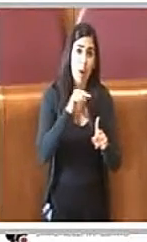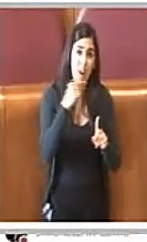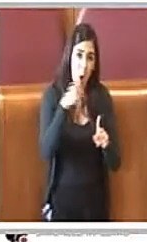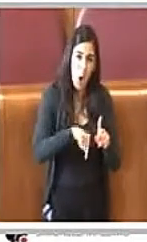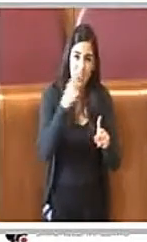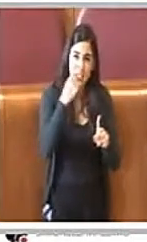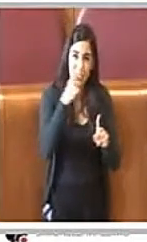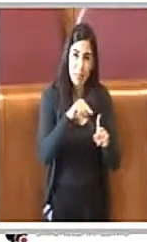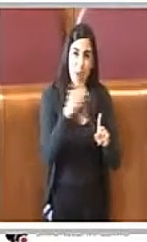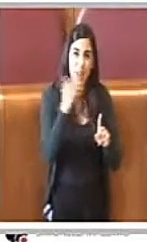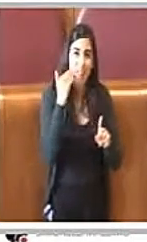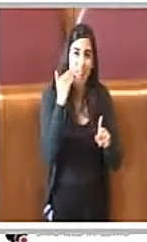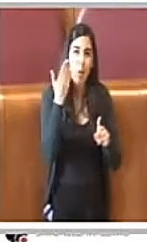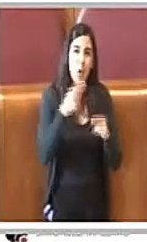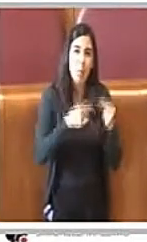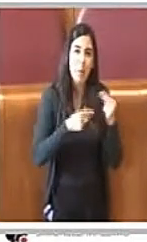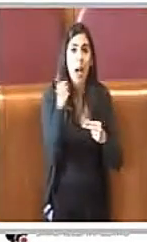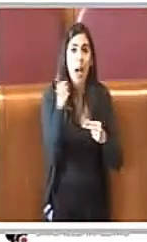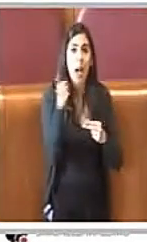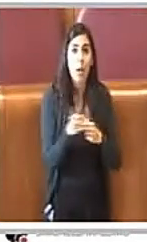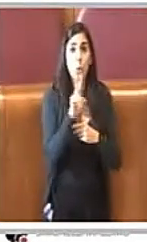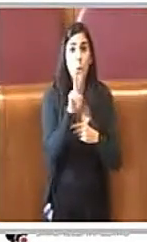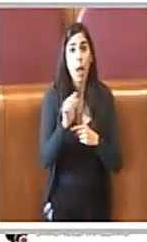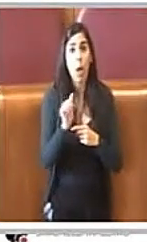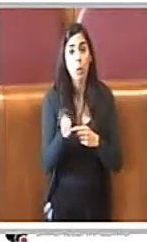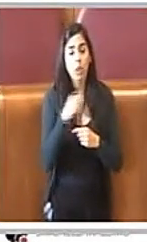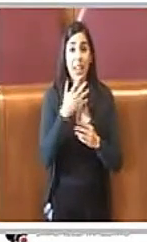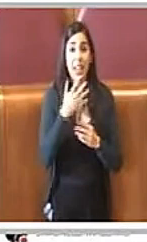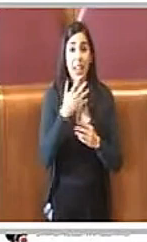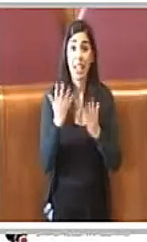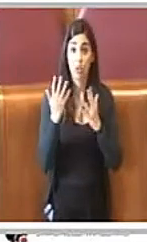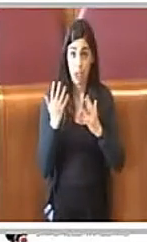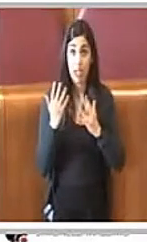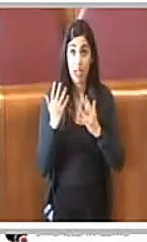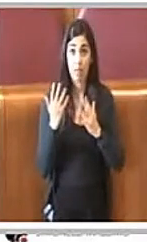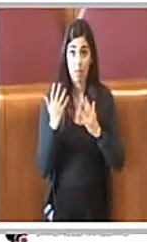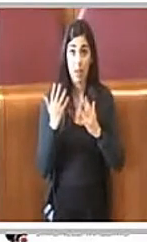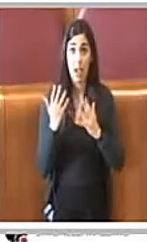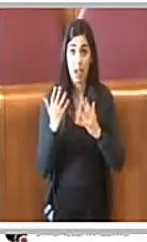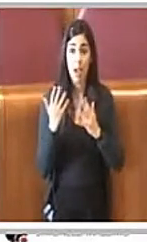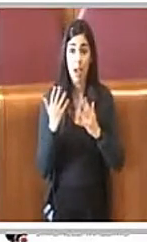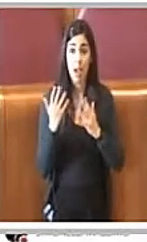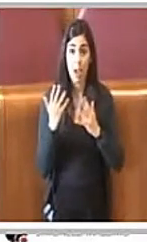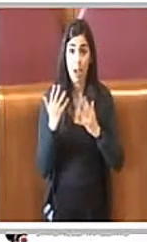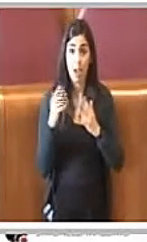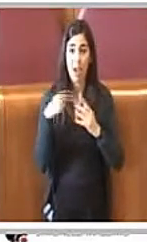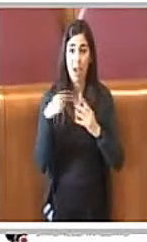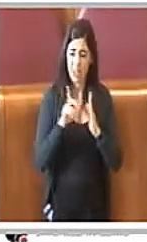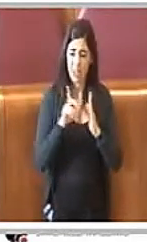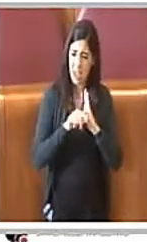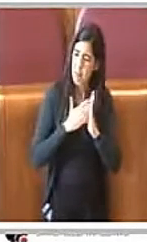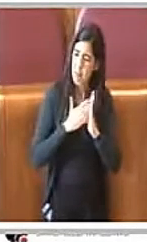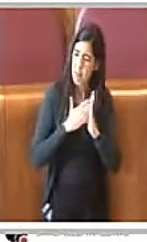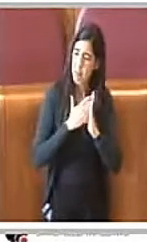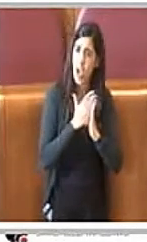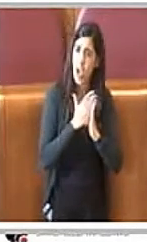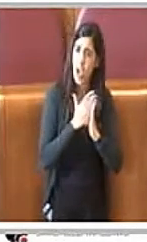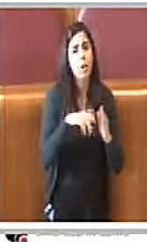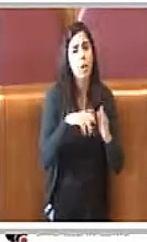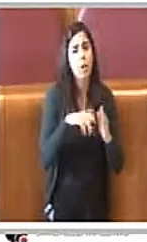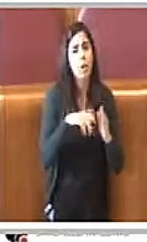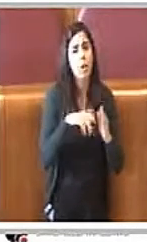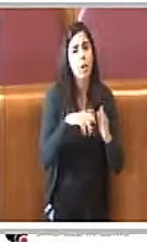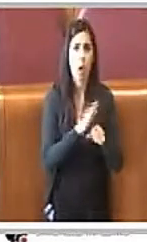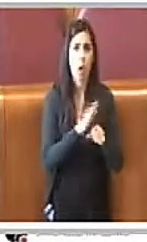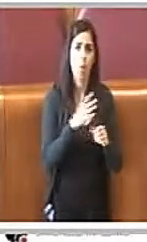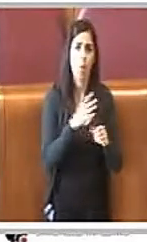originato nel 2011, quindi praticamente dieci anni fa, dopo questo lungo lasso di tempo andiamo a sanare questa